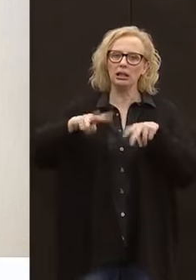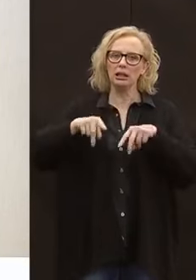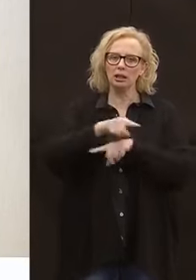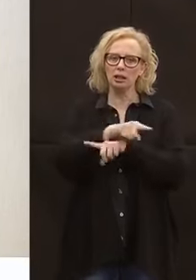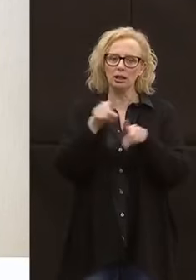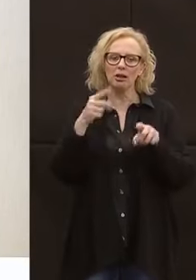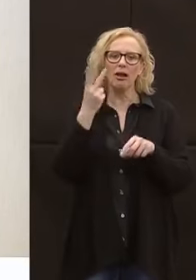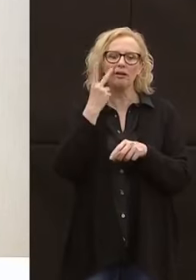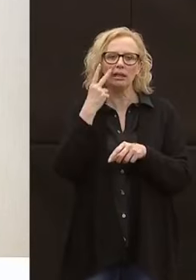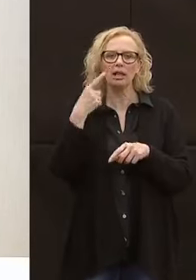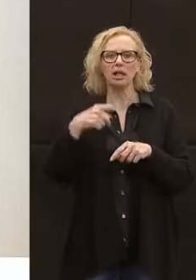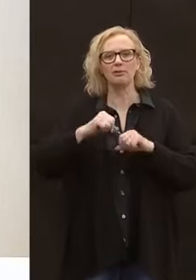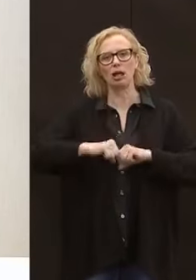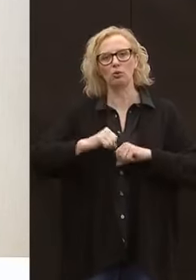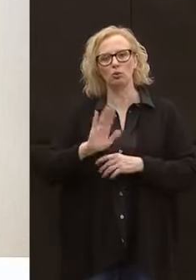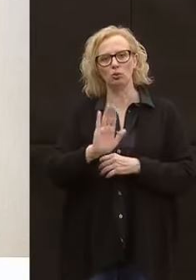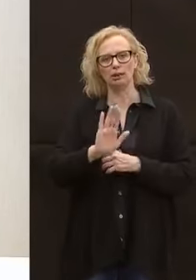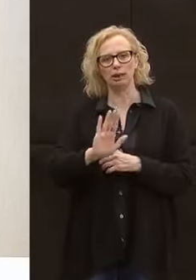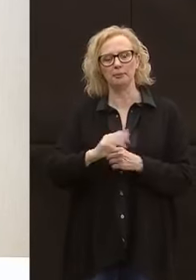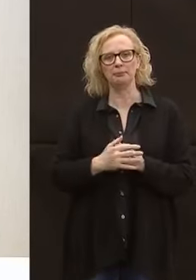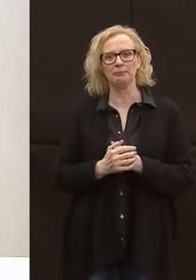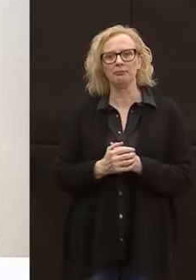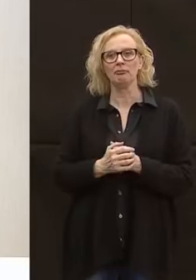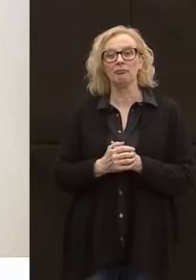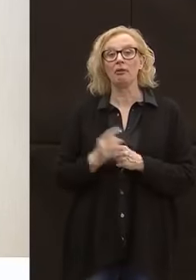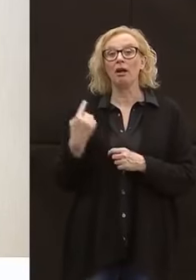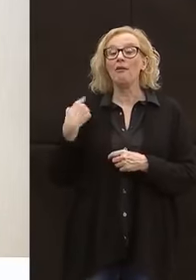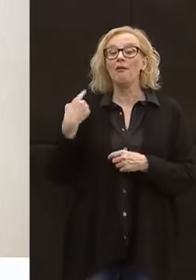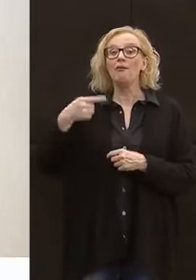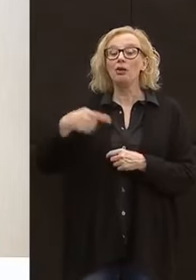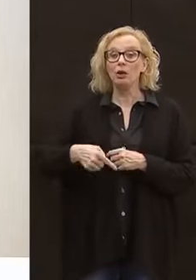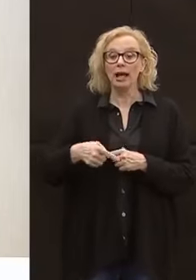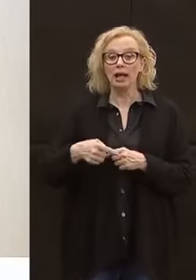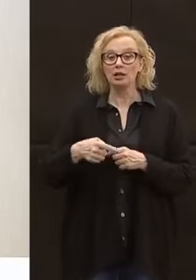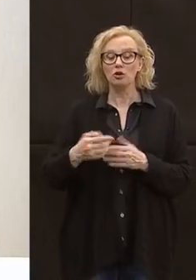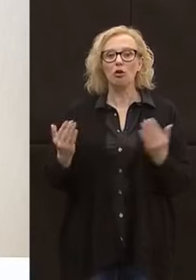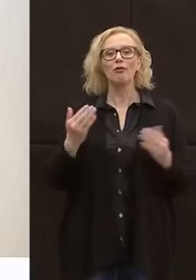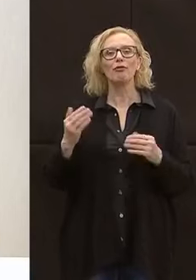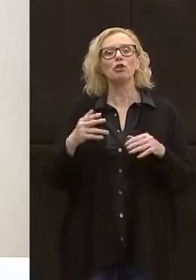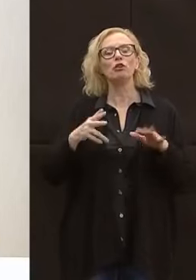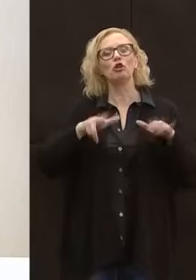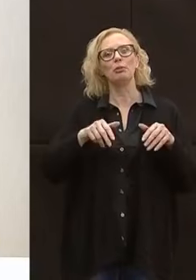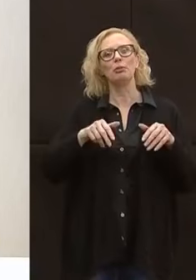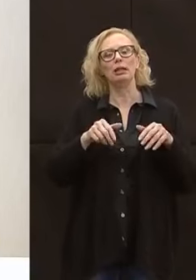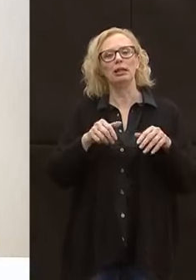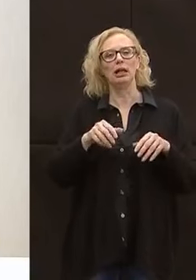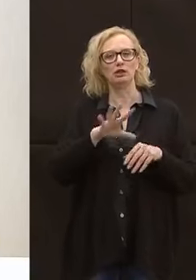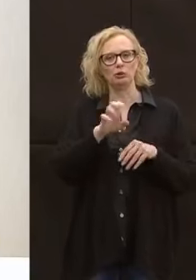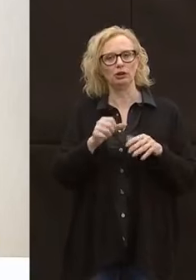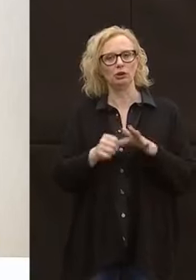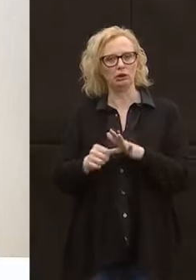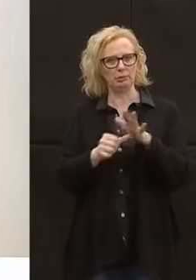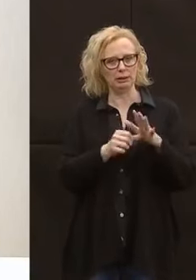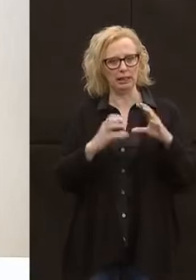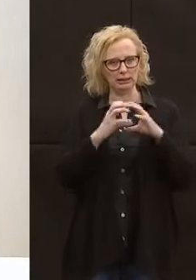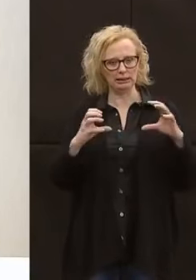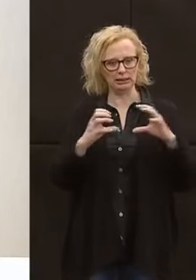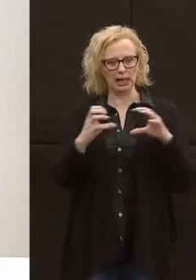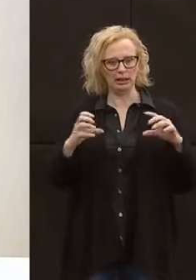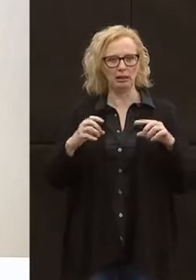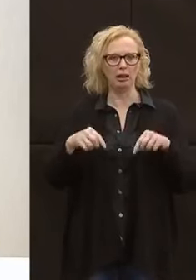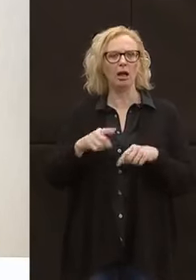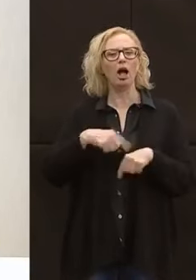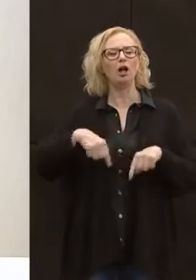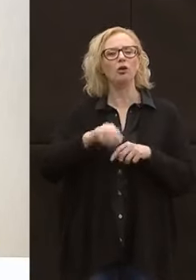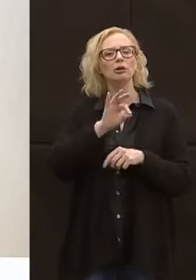condizioni di salute. Al momento però rispetto agli 8.500 dipendenti dell'azienda noi abbiamo effettuato